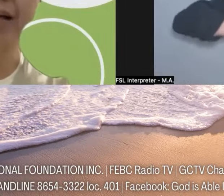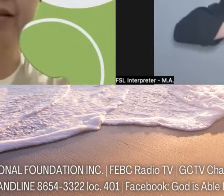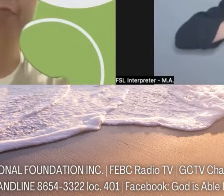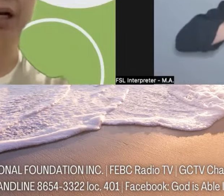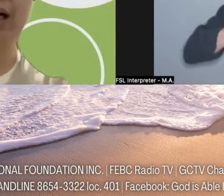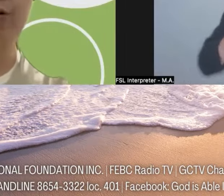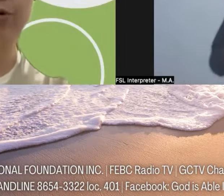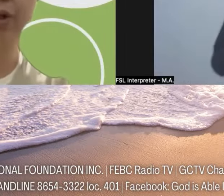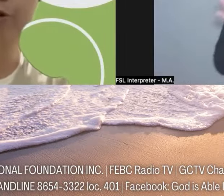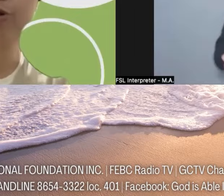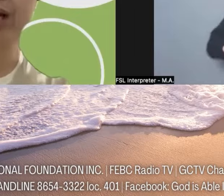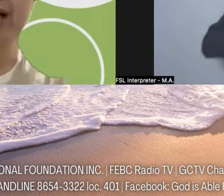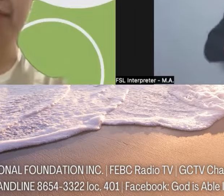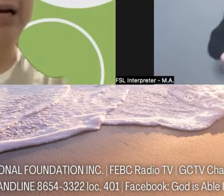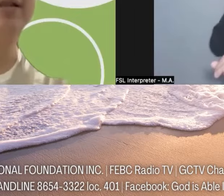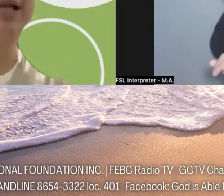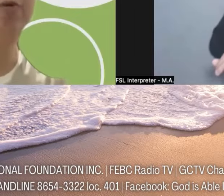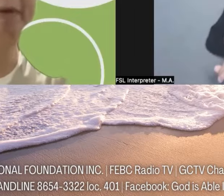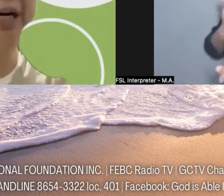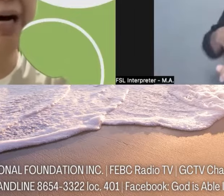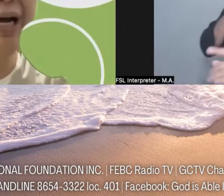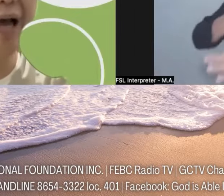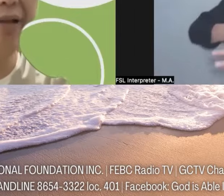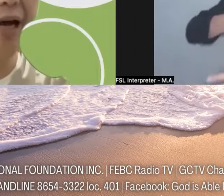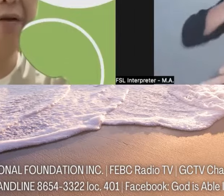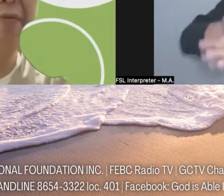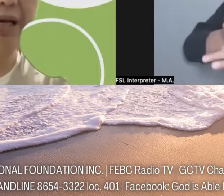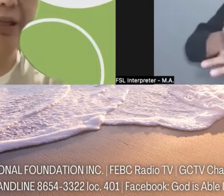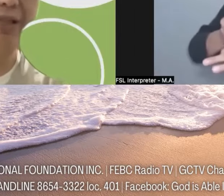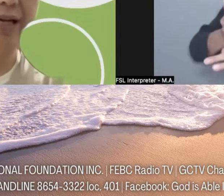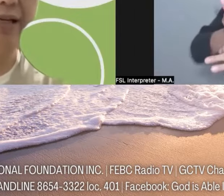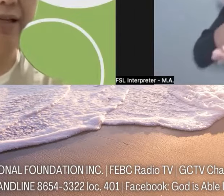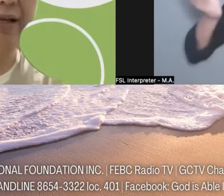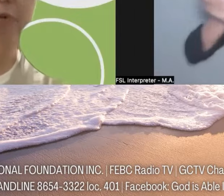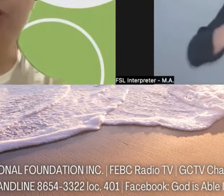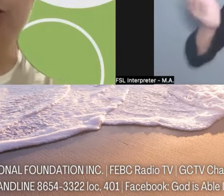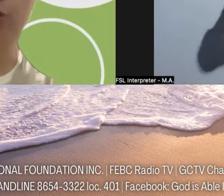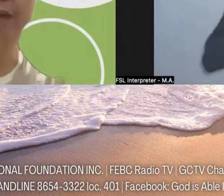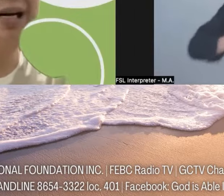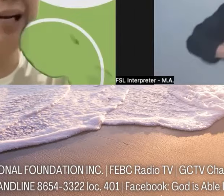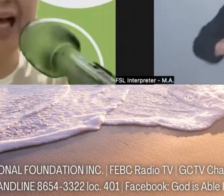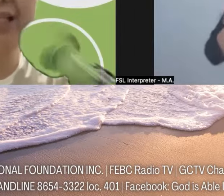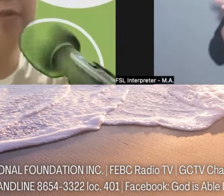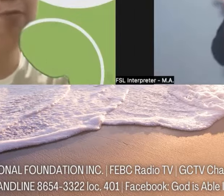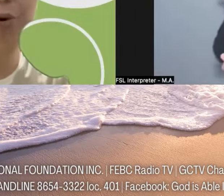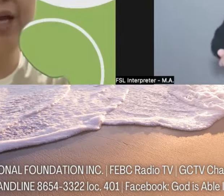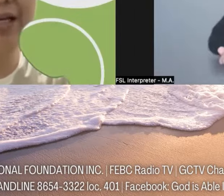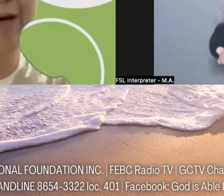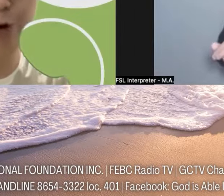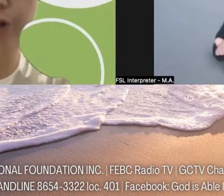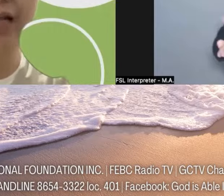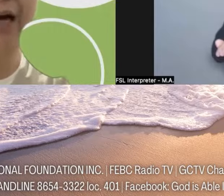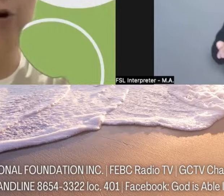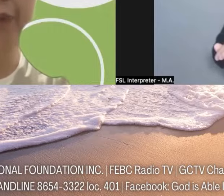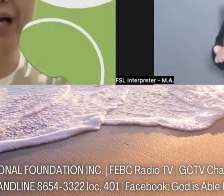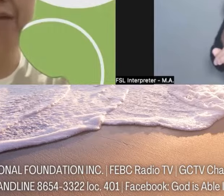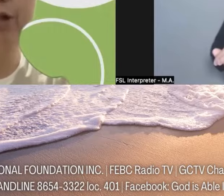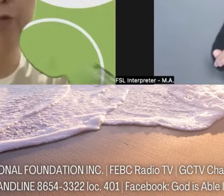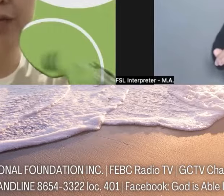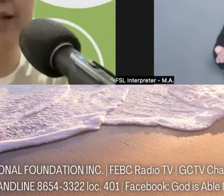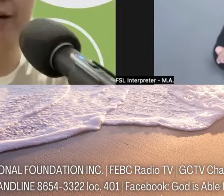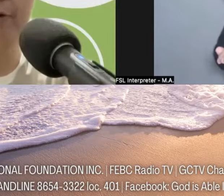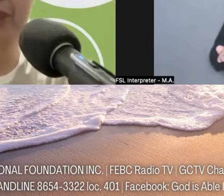katapatan, paglilingkod sa Diyos. parang di mo mapaghahalata ang may kapansanan because ho ibang klaseng buhay kay Lord ang